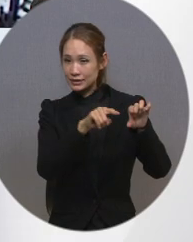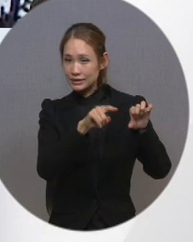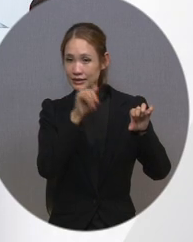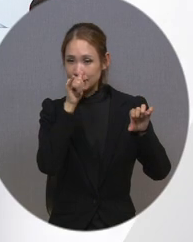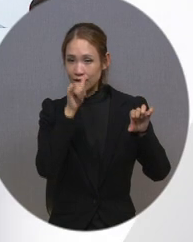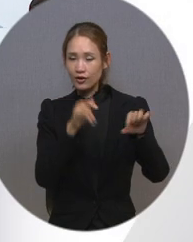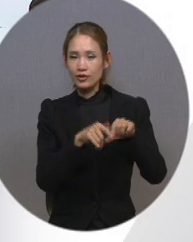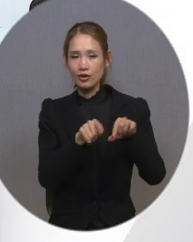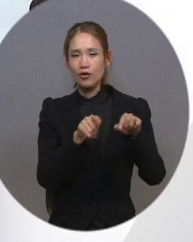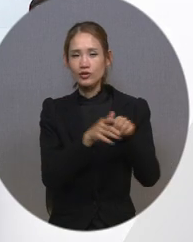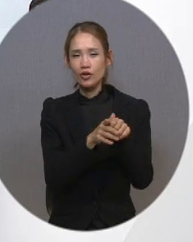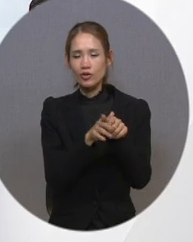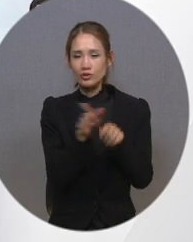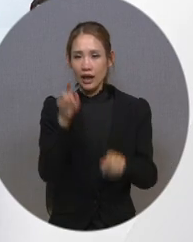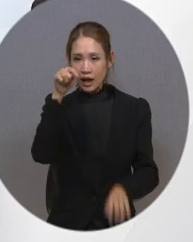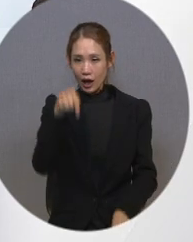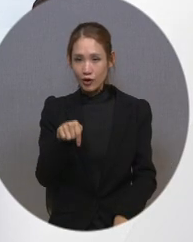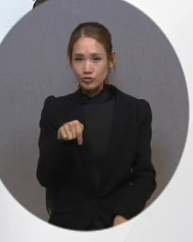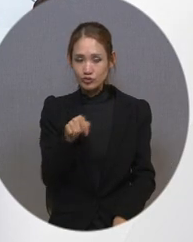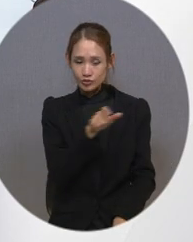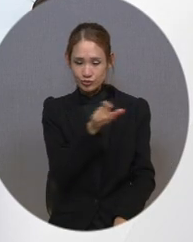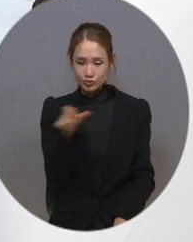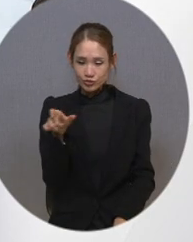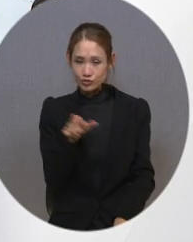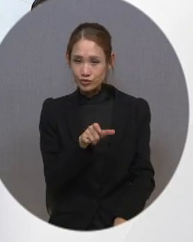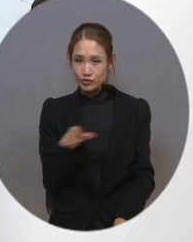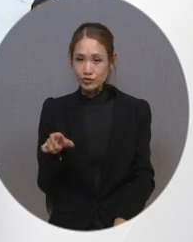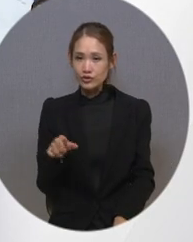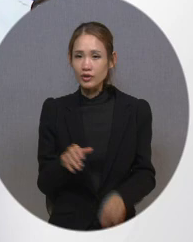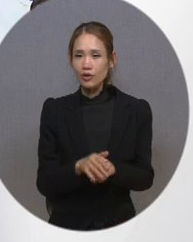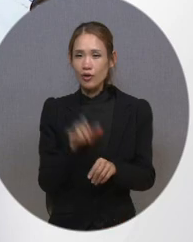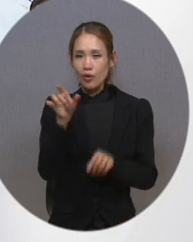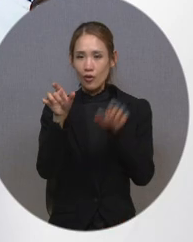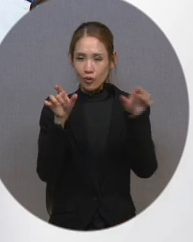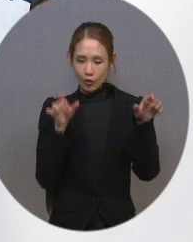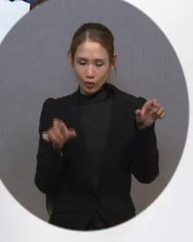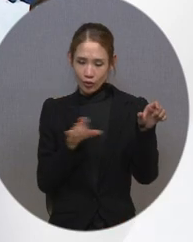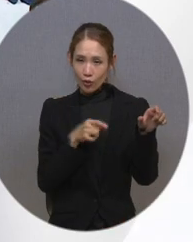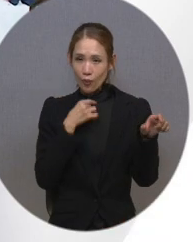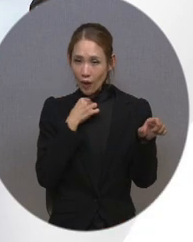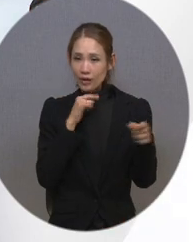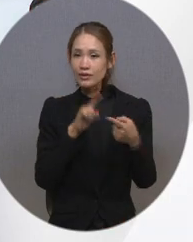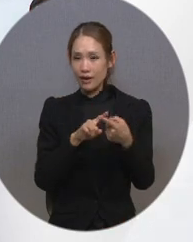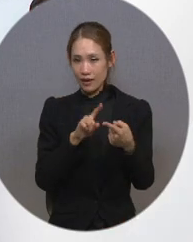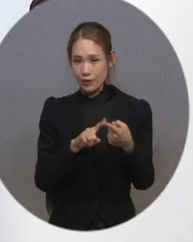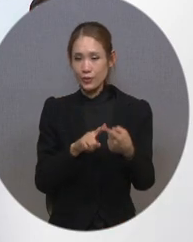화살표를 이용해 상하, 좌우로 움직여 원하는 위치에 출력할 수 있습니다.